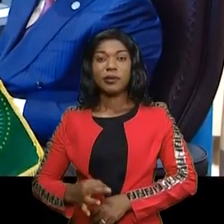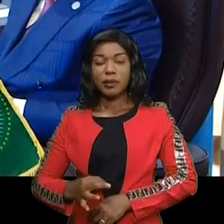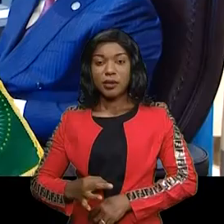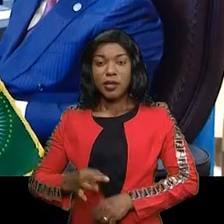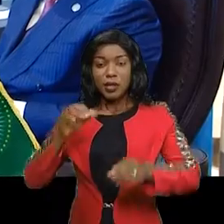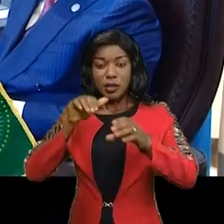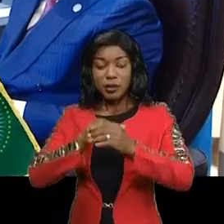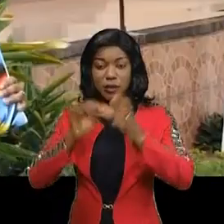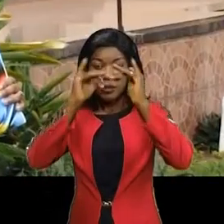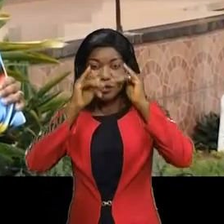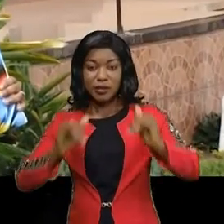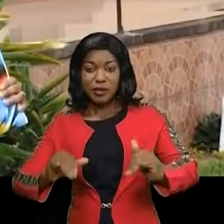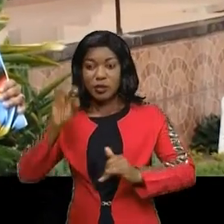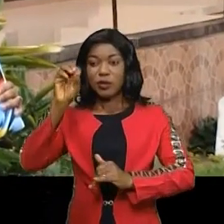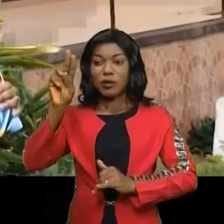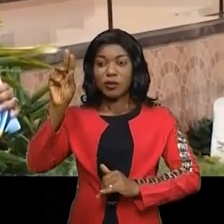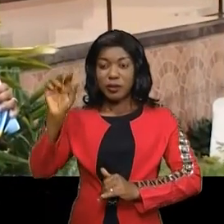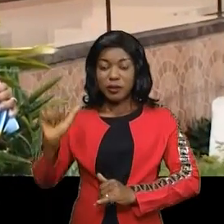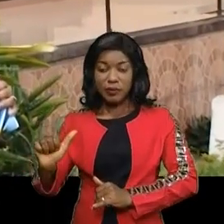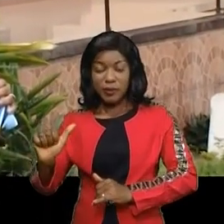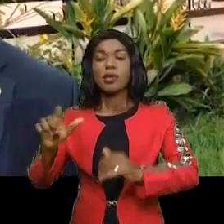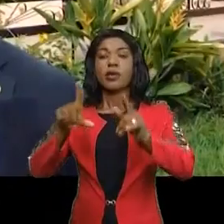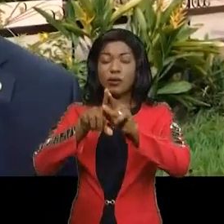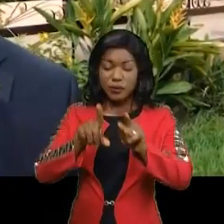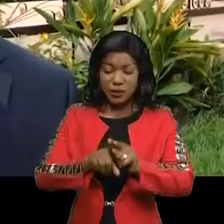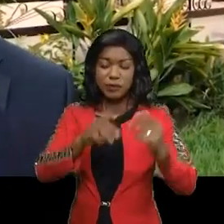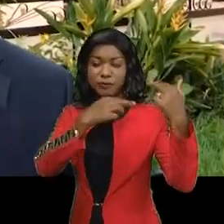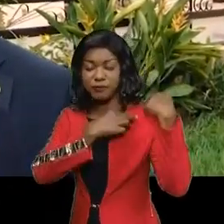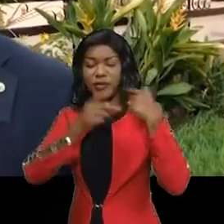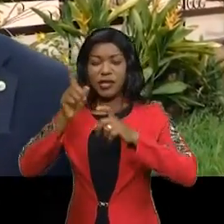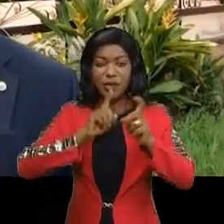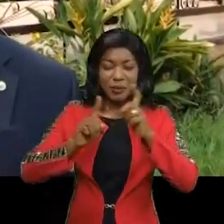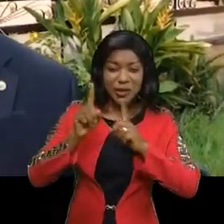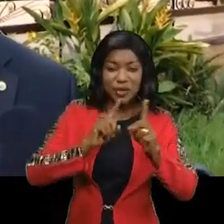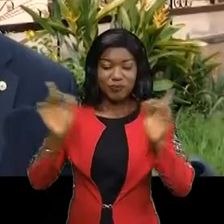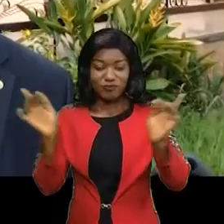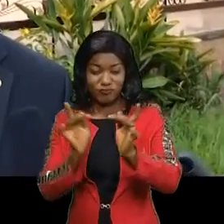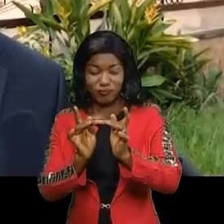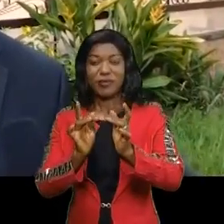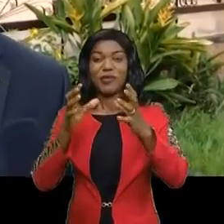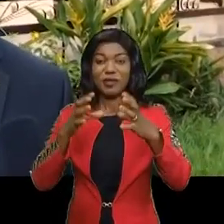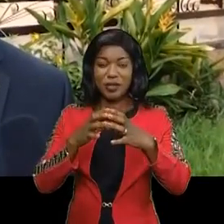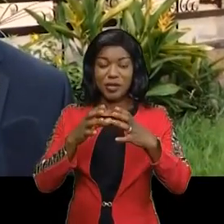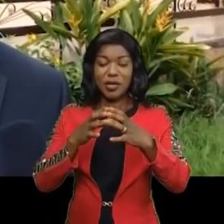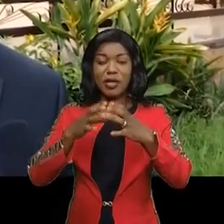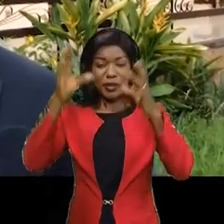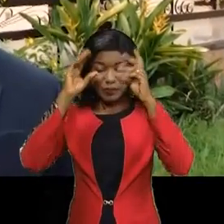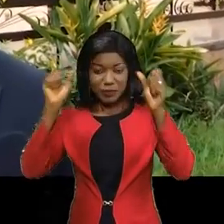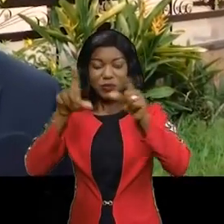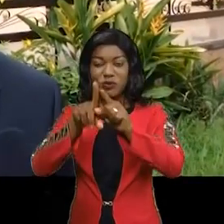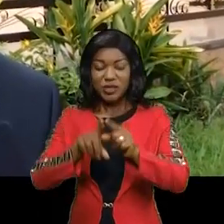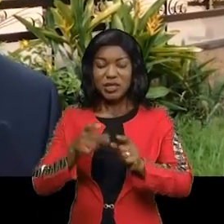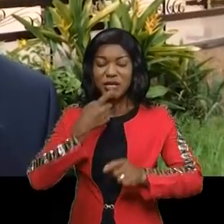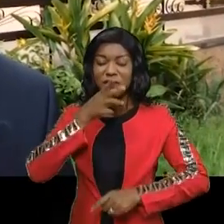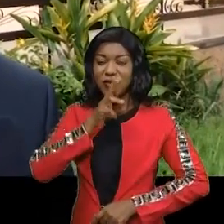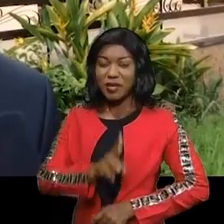à la cité de l'Union africaine. Le chef de l'exécutif fait le point de ses consultations. Il rassure et appelle